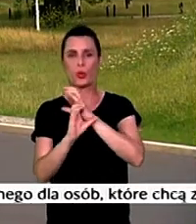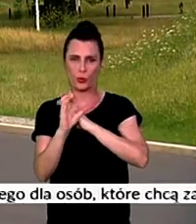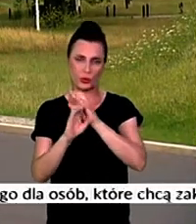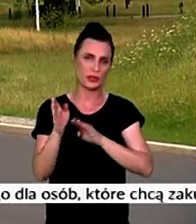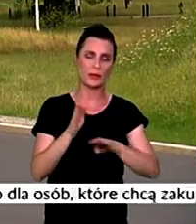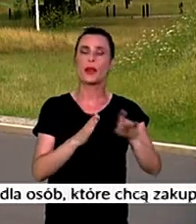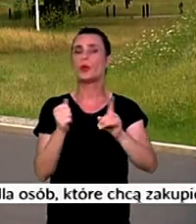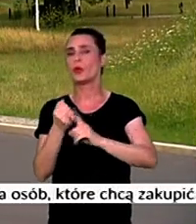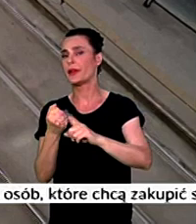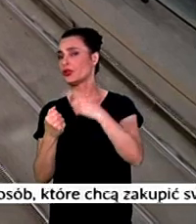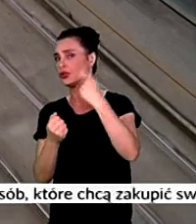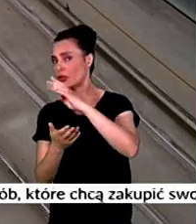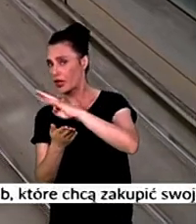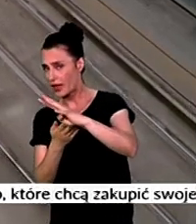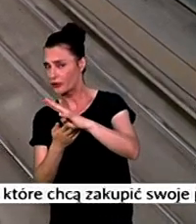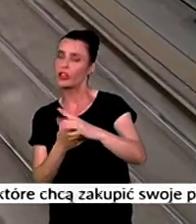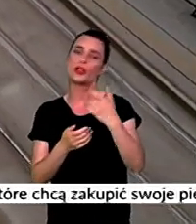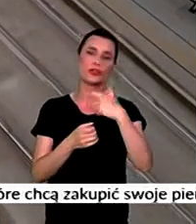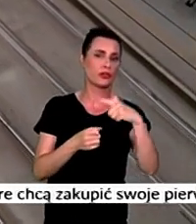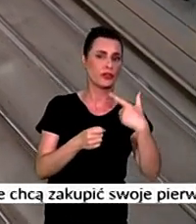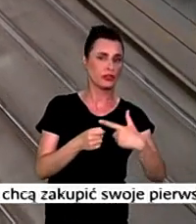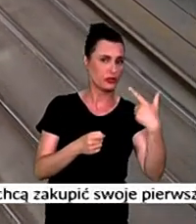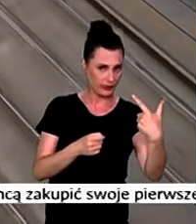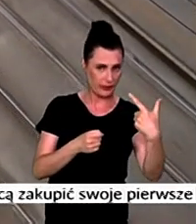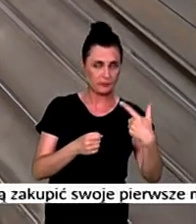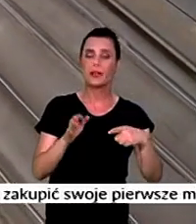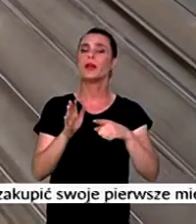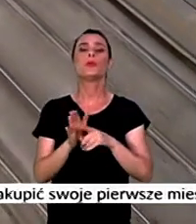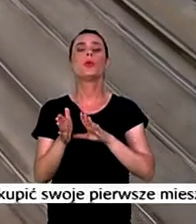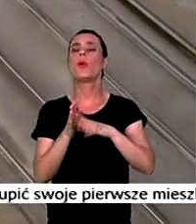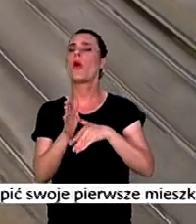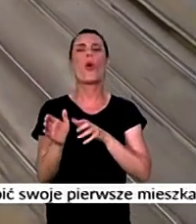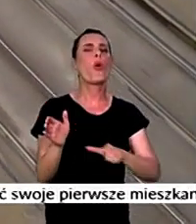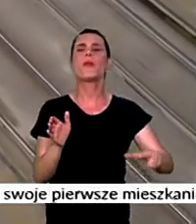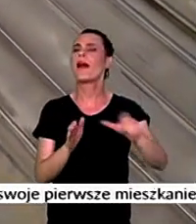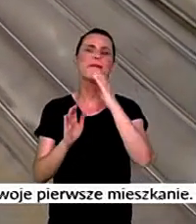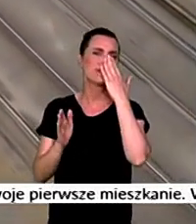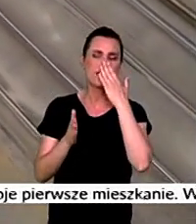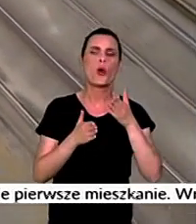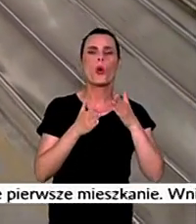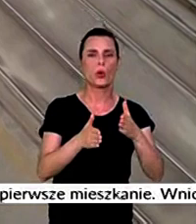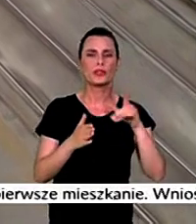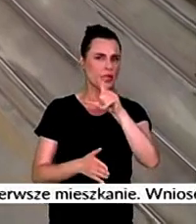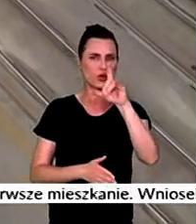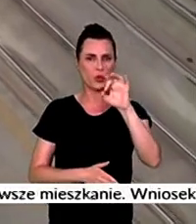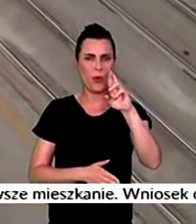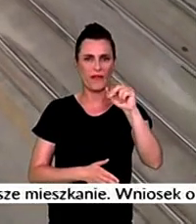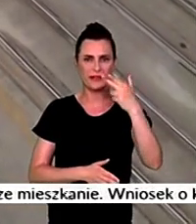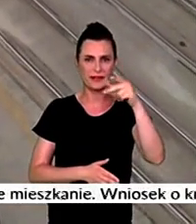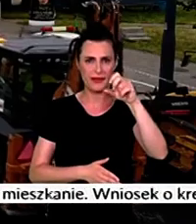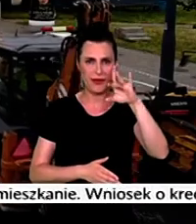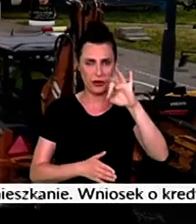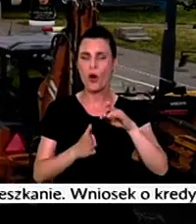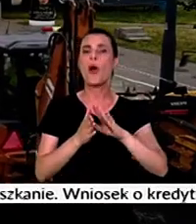114 oraz 122. Te objazdy poprowadzono m.in. ulicami Słowackiego przez plac